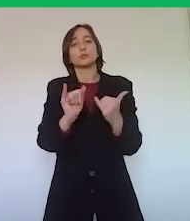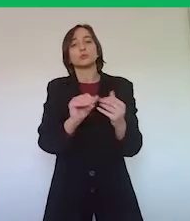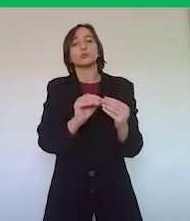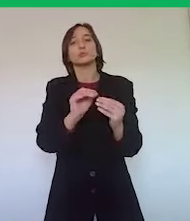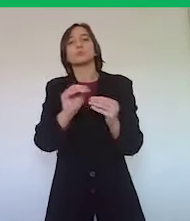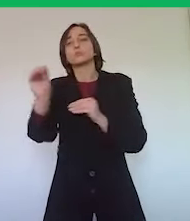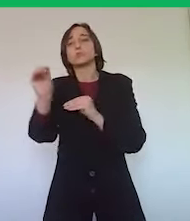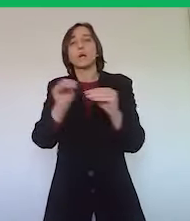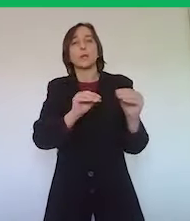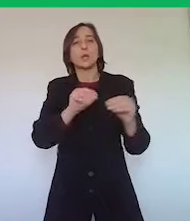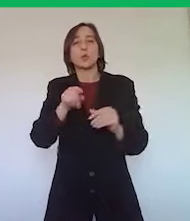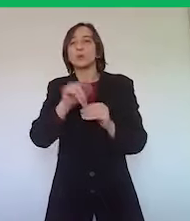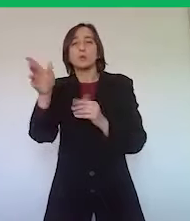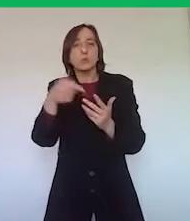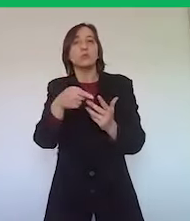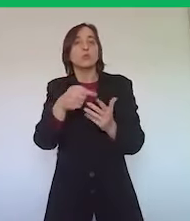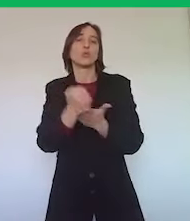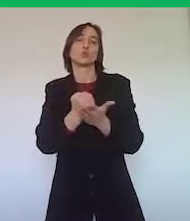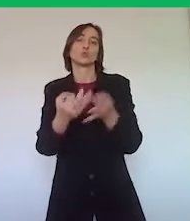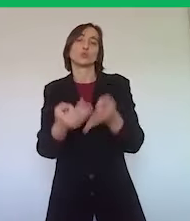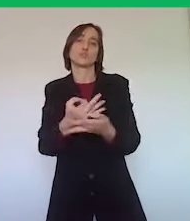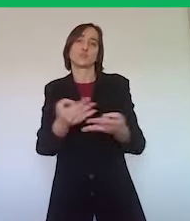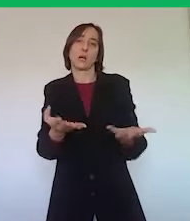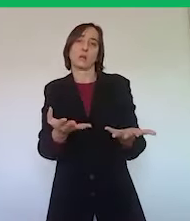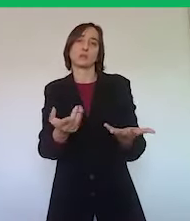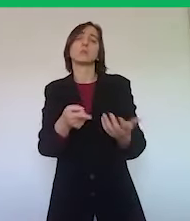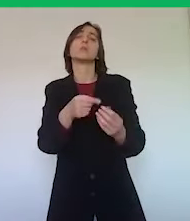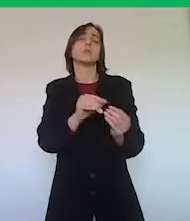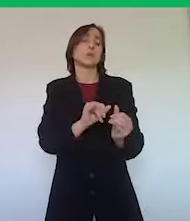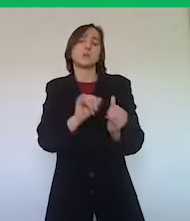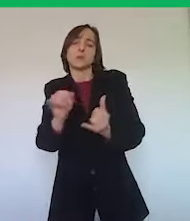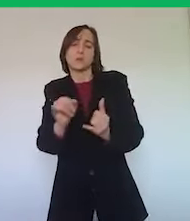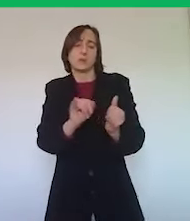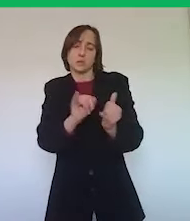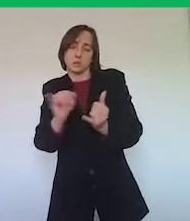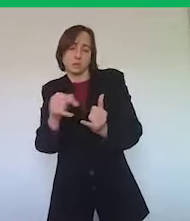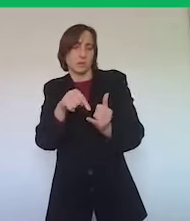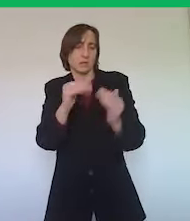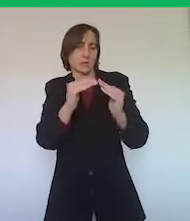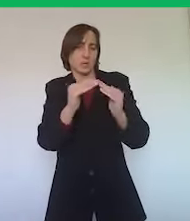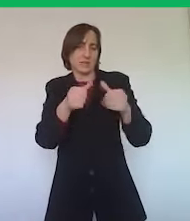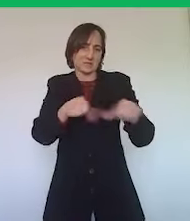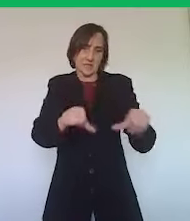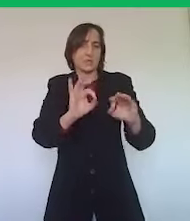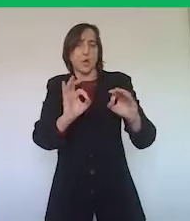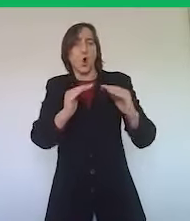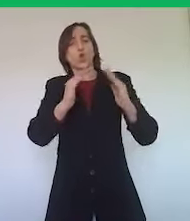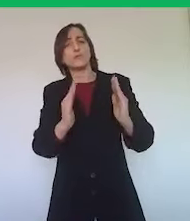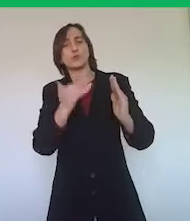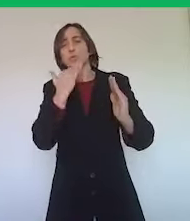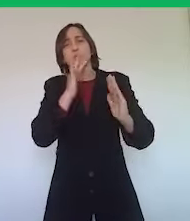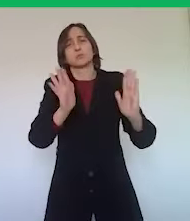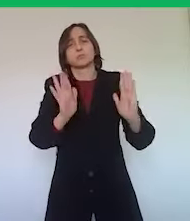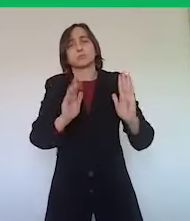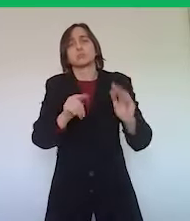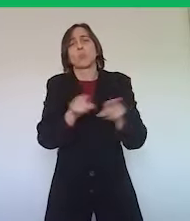lo spostamento delle persone dalla propria abitazione, che sia un'abitazione di residenza o che sia un domicilio, non c'è